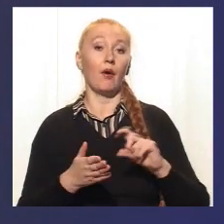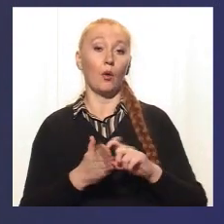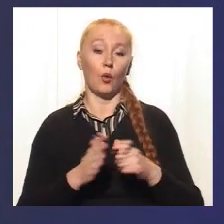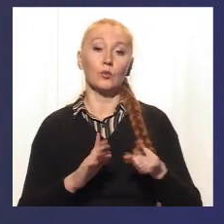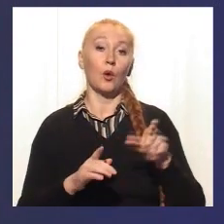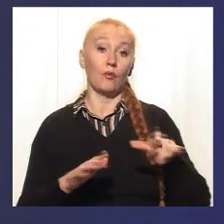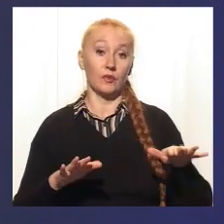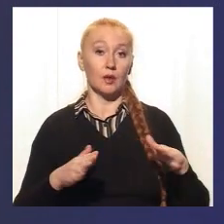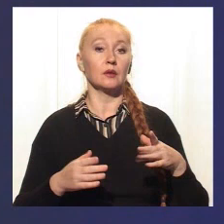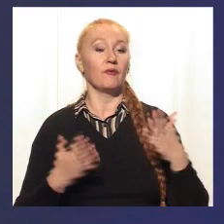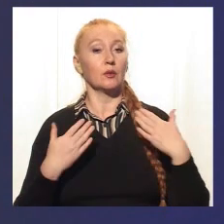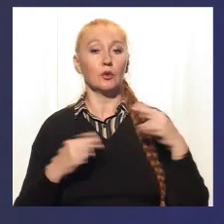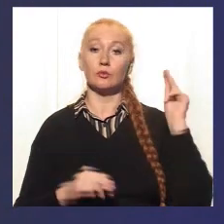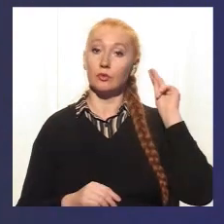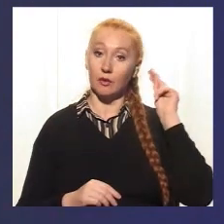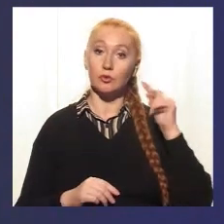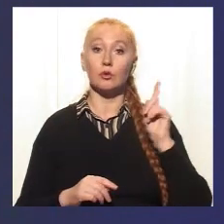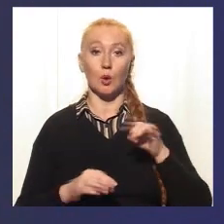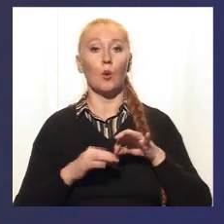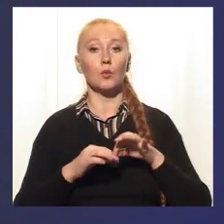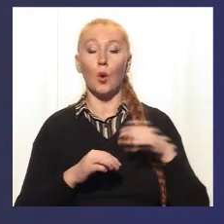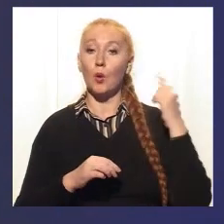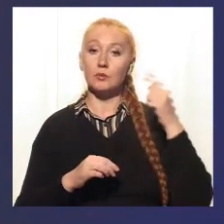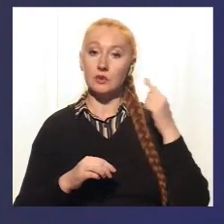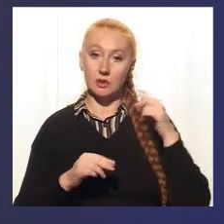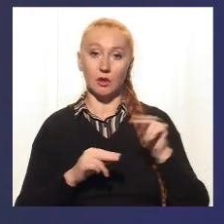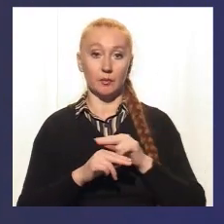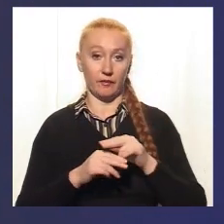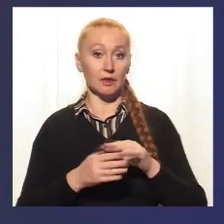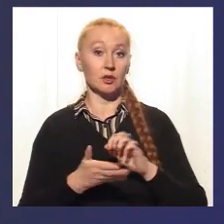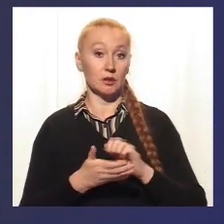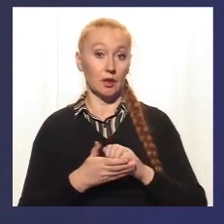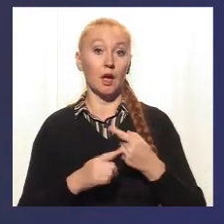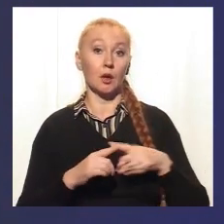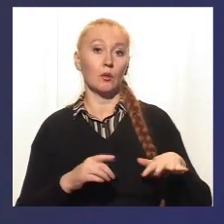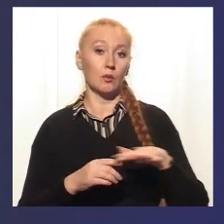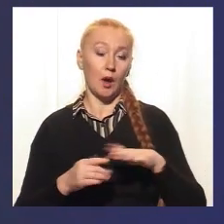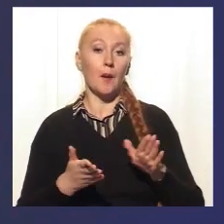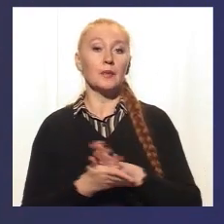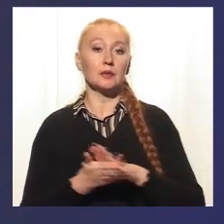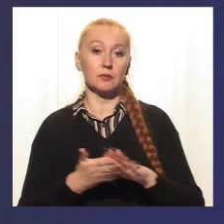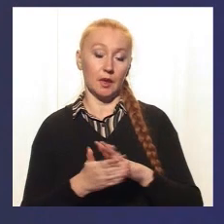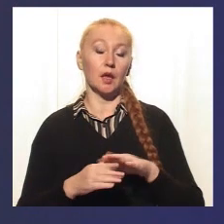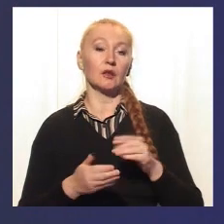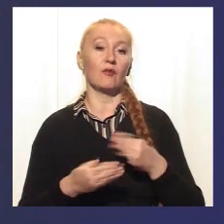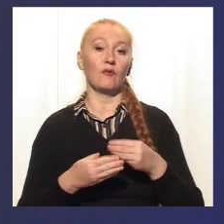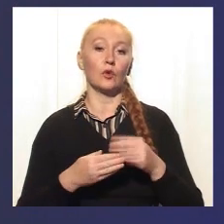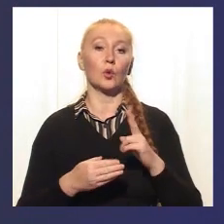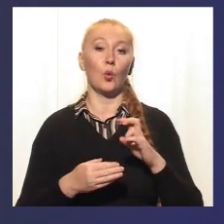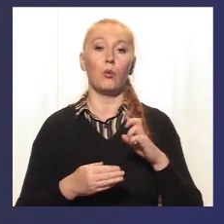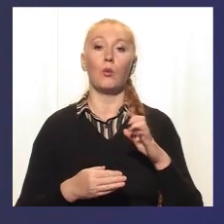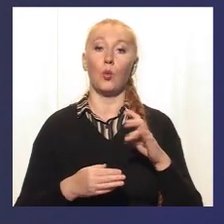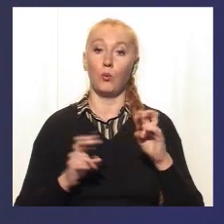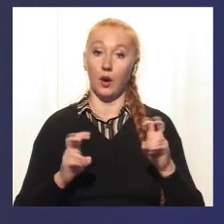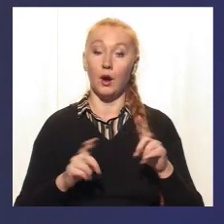відпочивають, навчаються. Також у проводять психотерапевтичні заняття. Такий простір зробив благодійний фонд «Куба-Буба». За словами